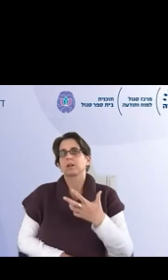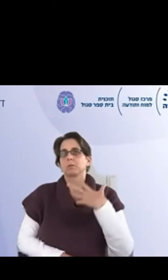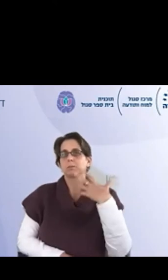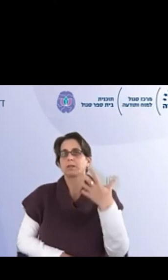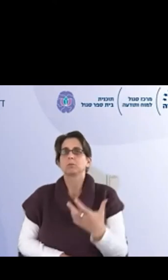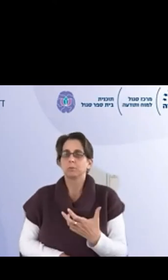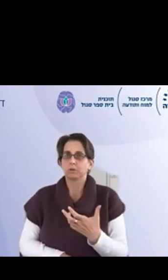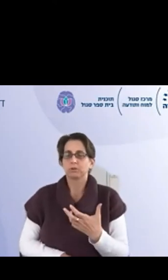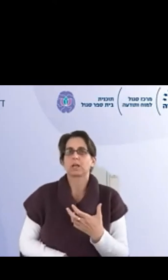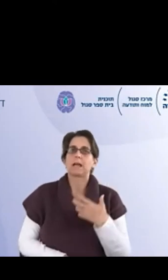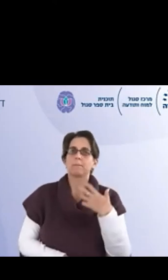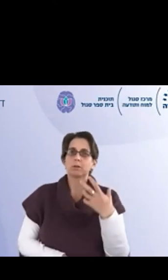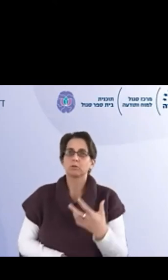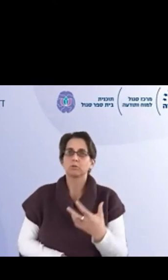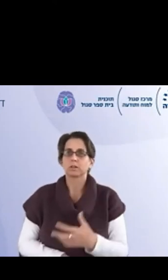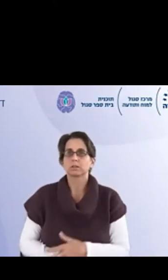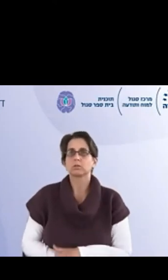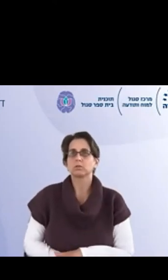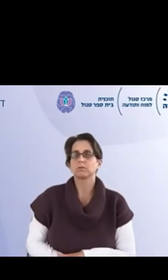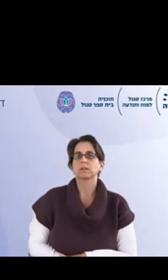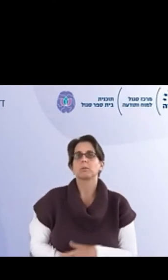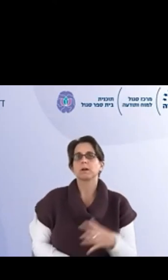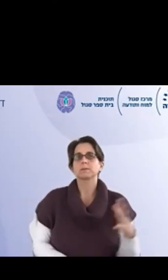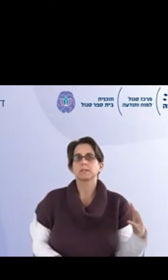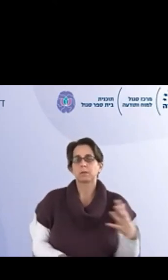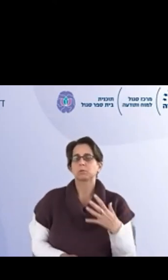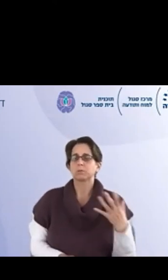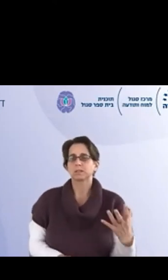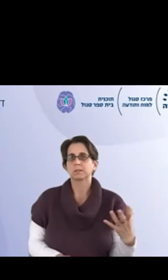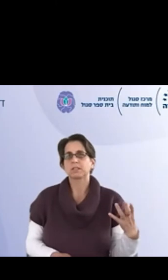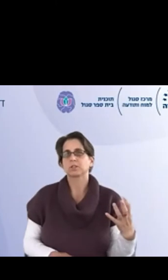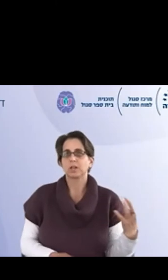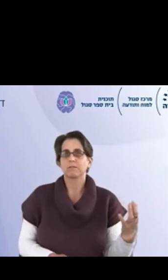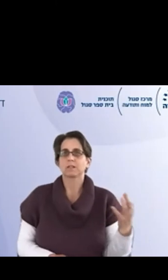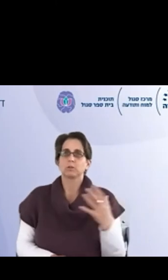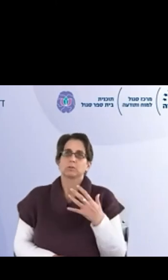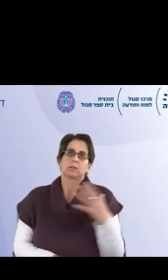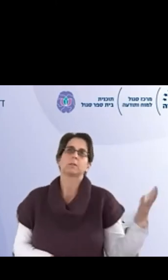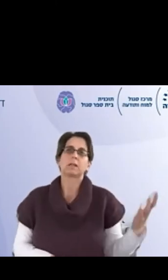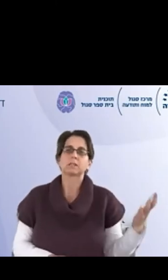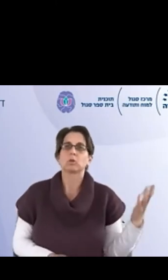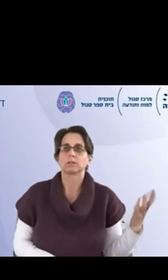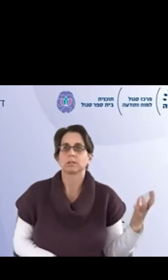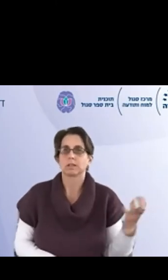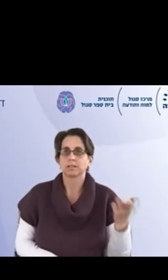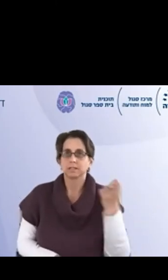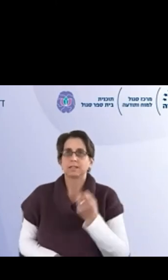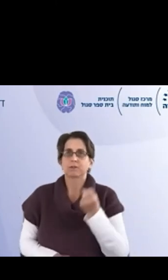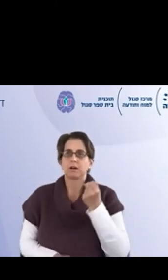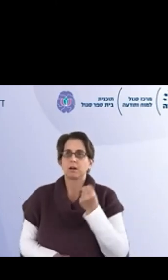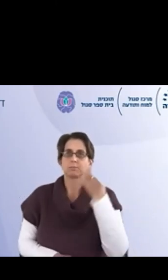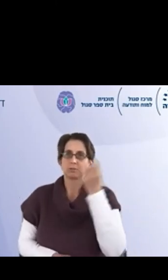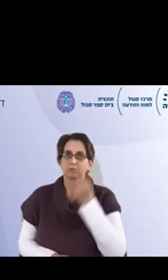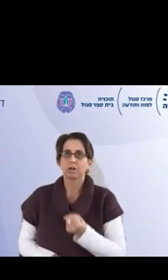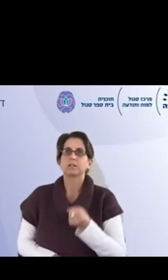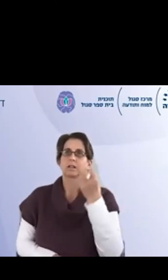שבאמת המיינדפולנס יעמיקו והתחזקו ואתה אומר בסדר זמן משבר זה זמן קשה אבל זה לא זה לא סיבה לזרוק אלא זה